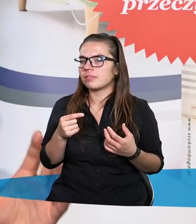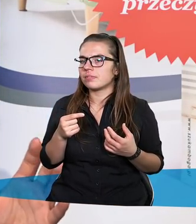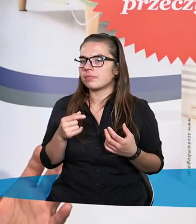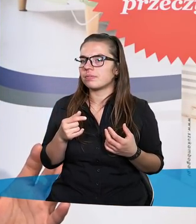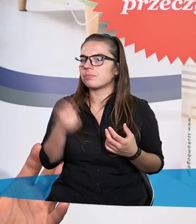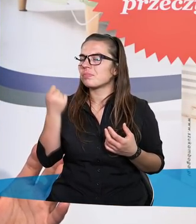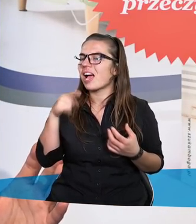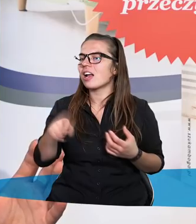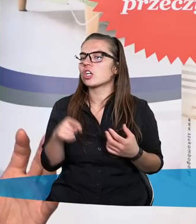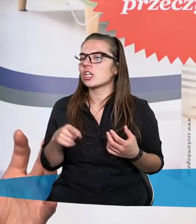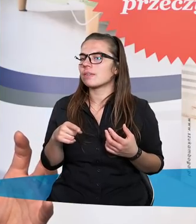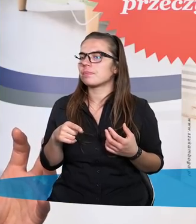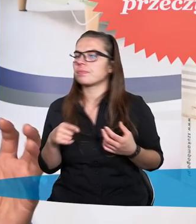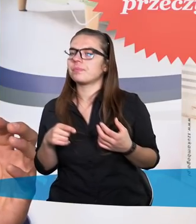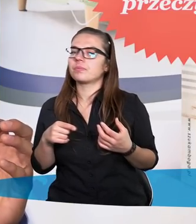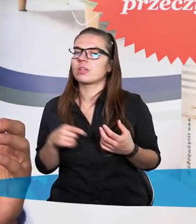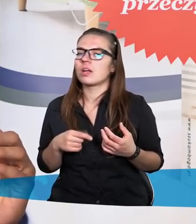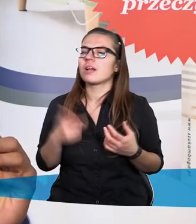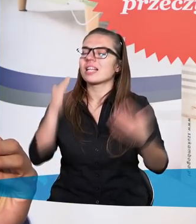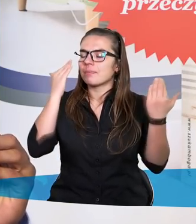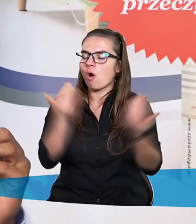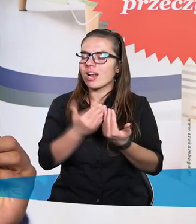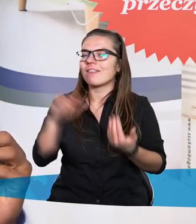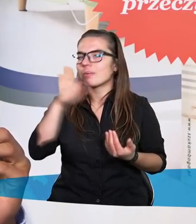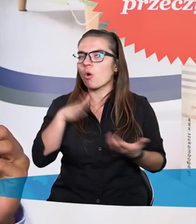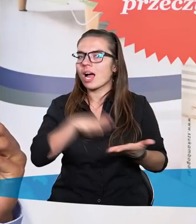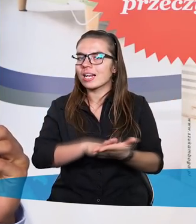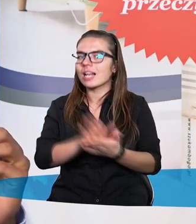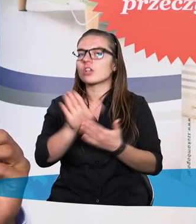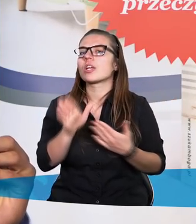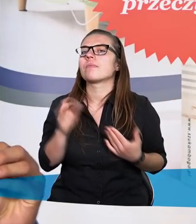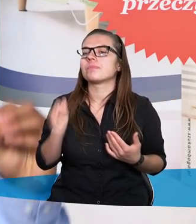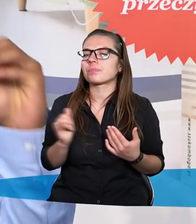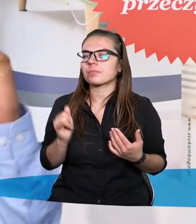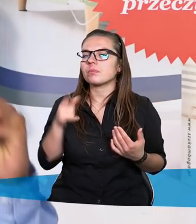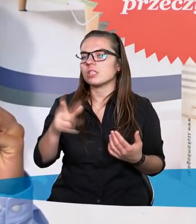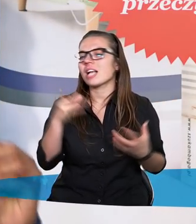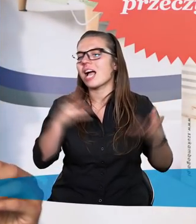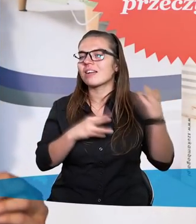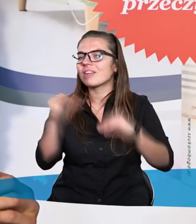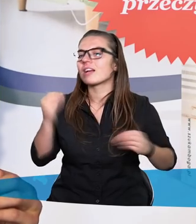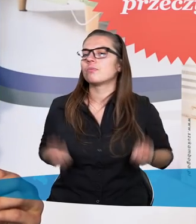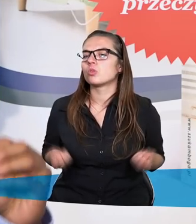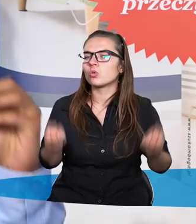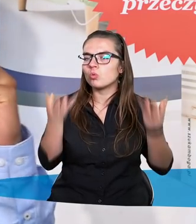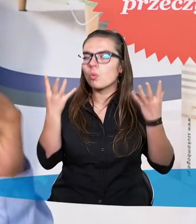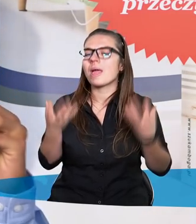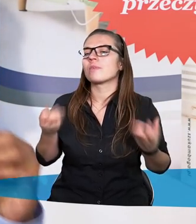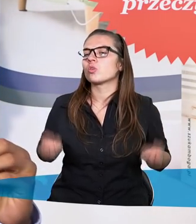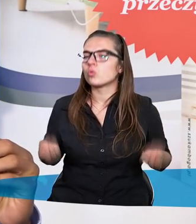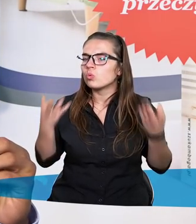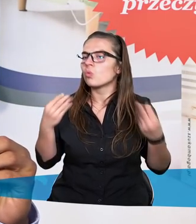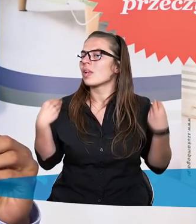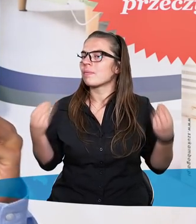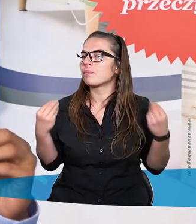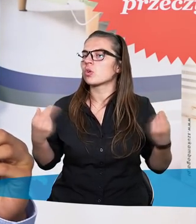Inna rzecz, że prawda jest taka, gdy zaczynamy poznawać Boga i rozumieć sposób Jego działania, to największym cudem, największym